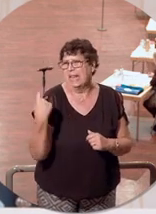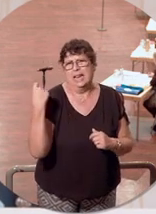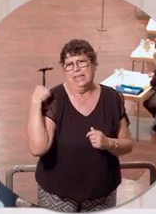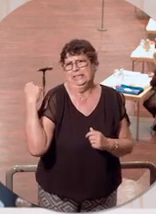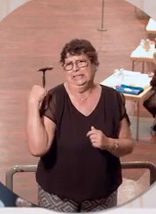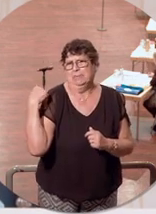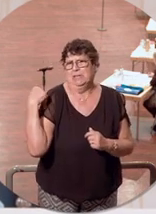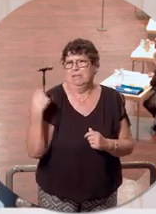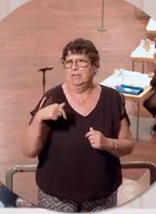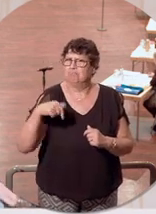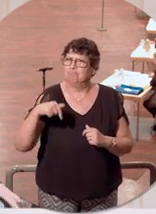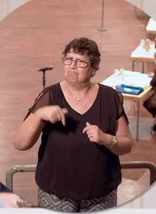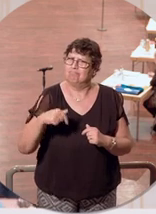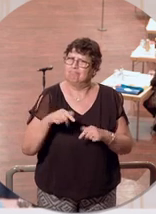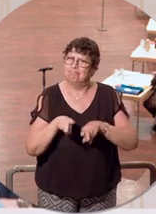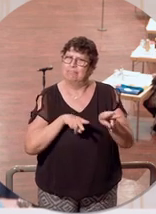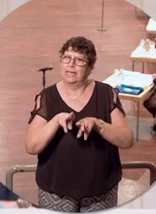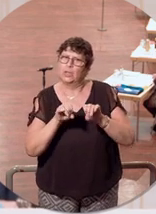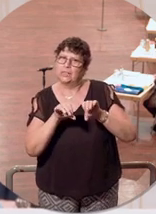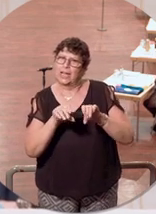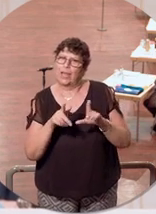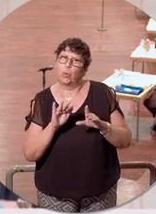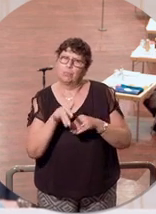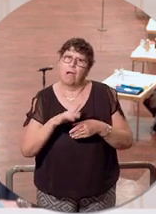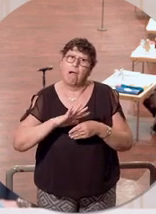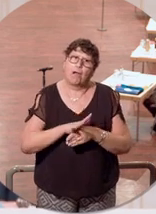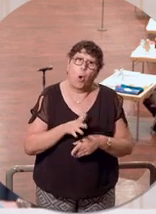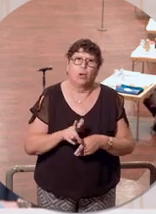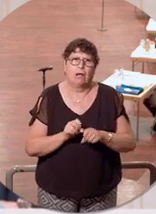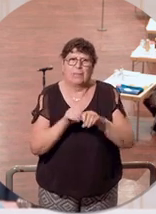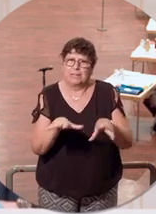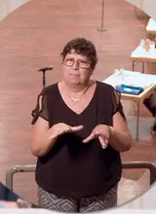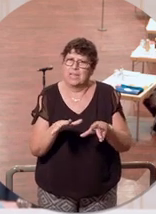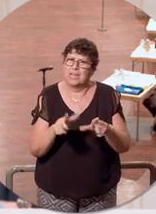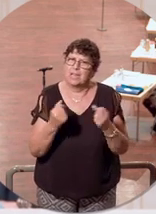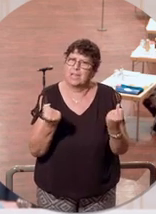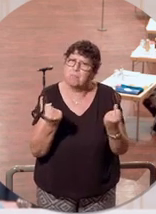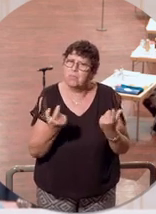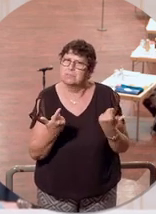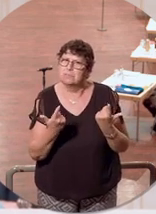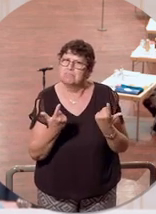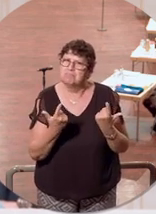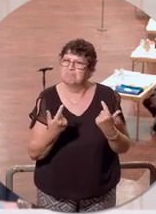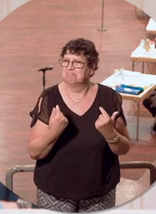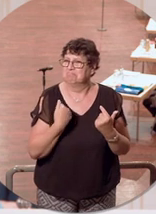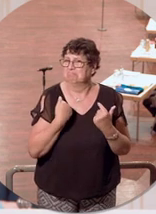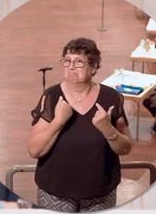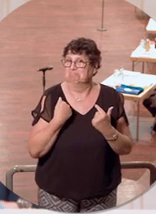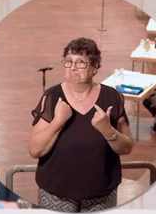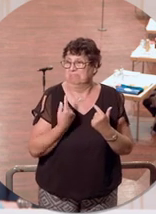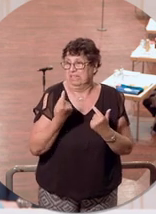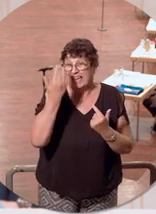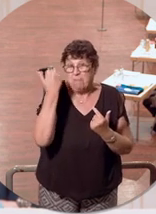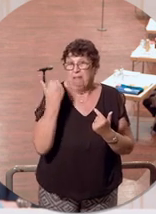Mal in diesem Haus eine Regierungserklärung zur Corona-Pandemie im Saarland abgegeben habe, da standen wir an der Schwelle zur